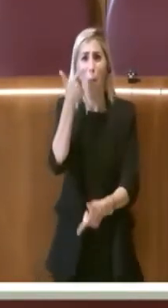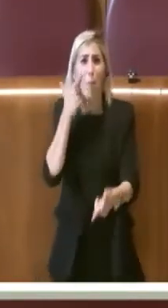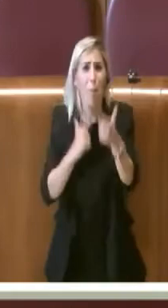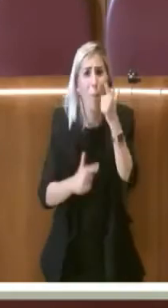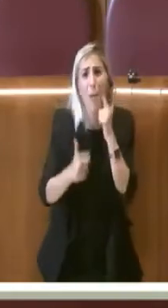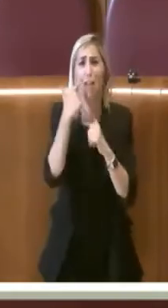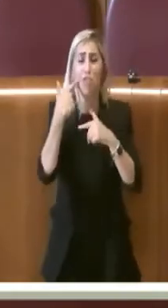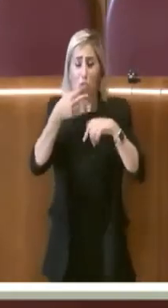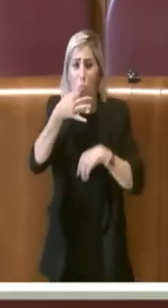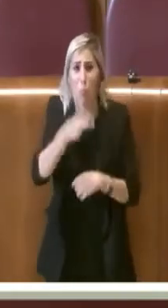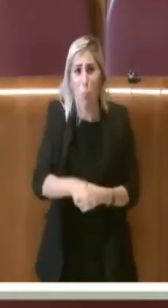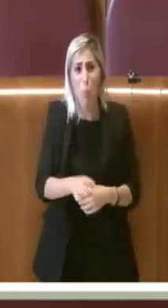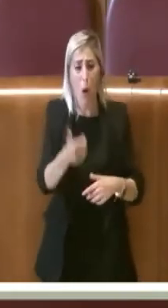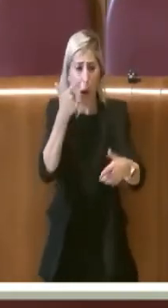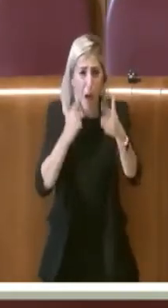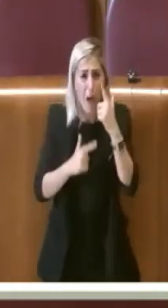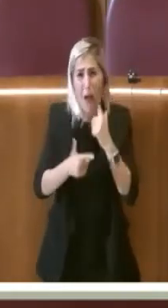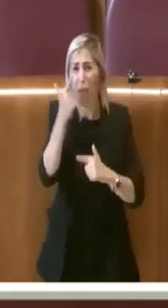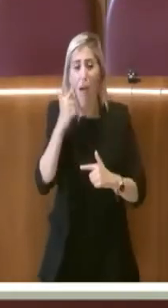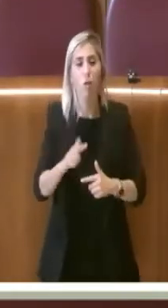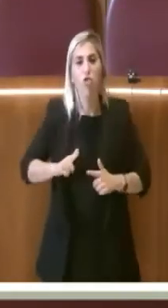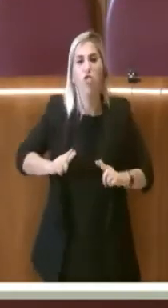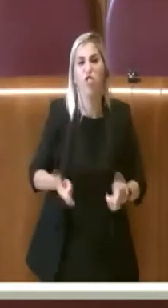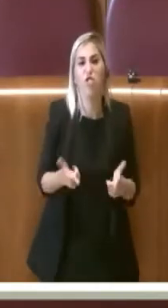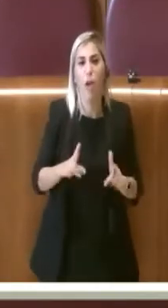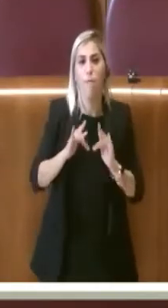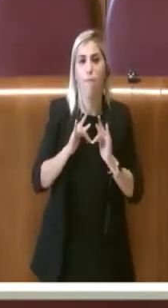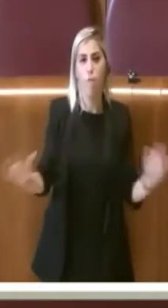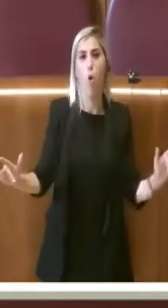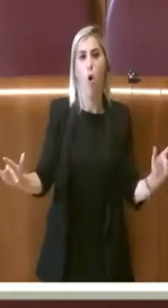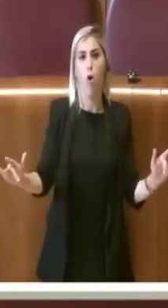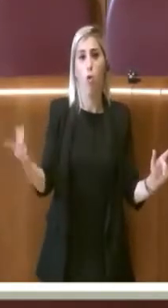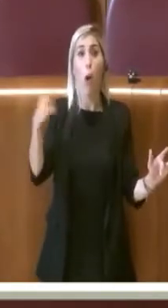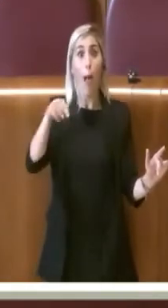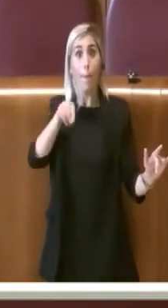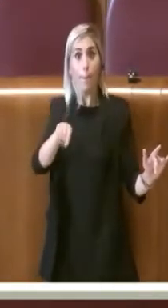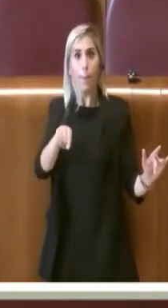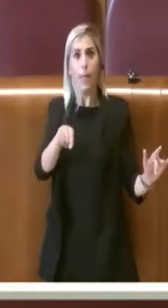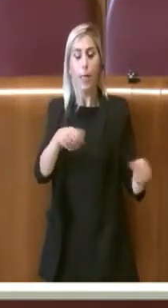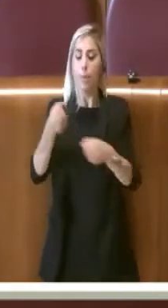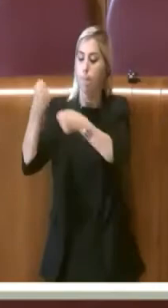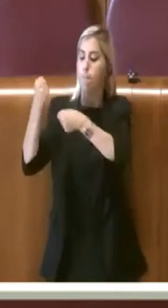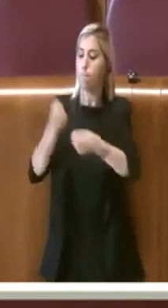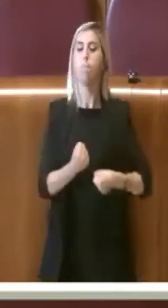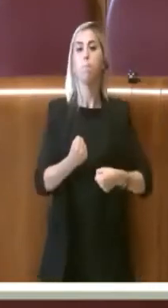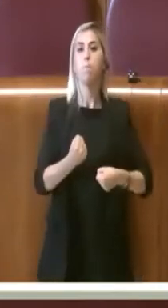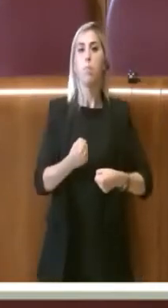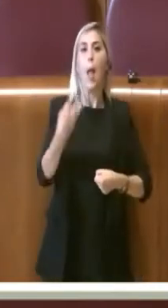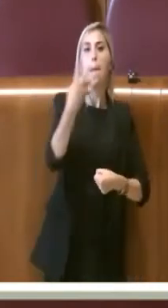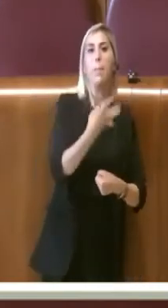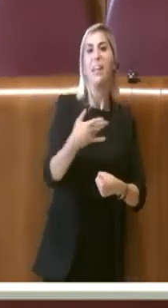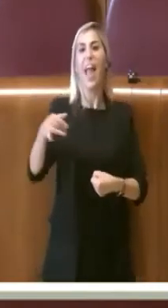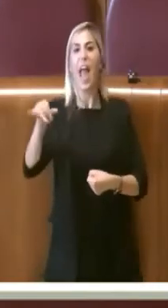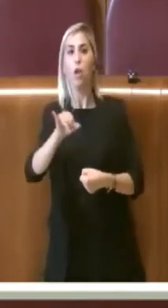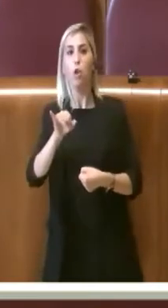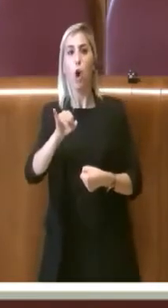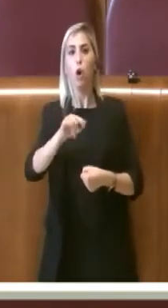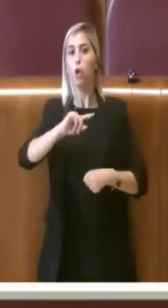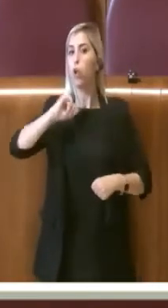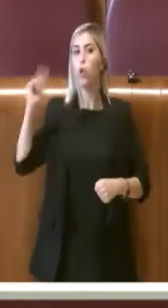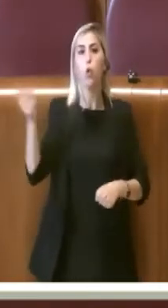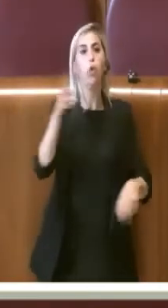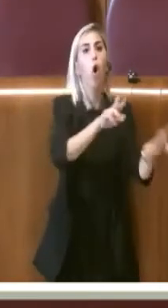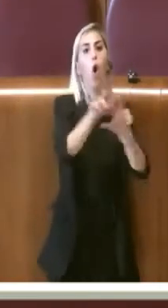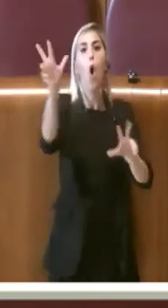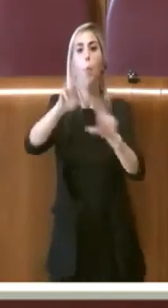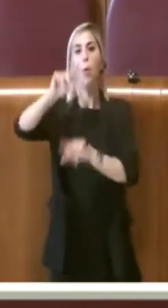qualcuno su cui piangere. Per cui c'è stata questa istituzione del Milite Gnoto con tutti i comuni